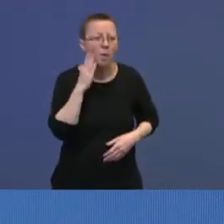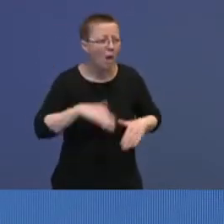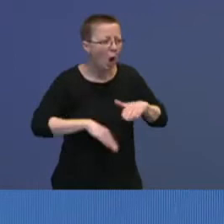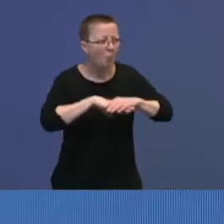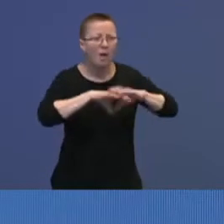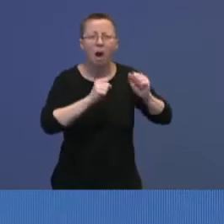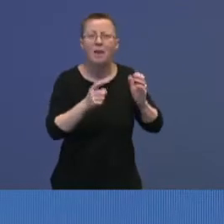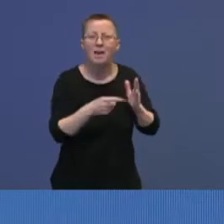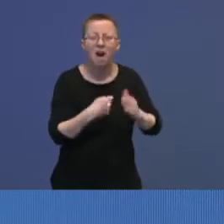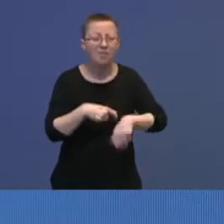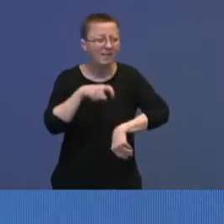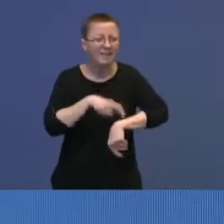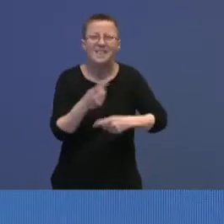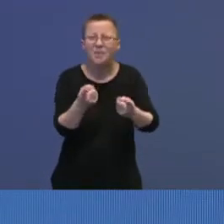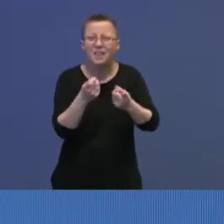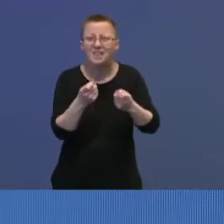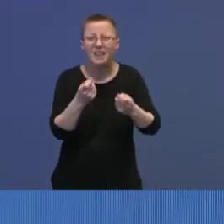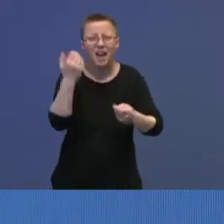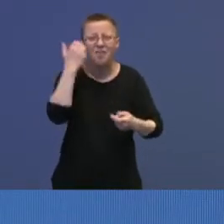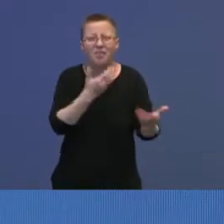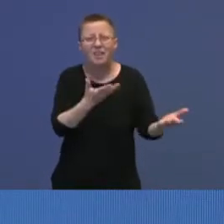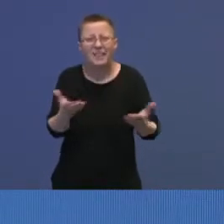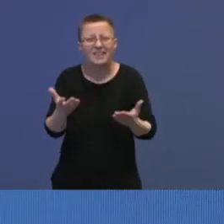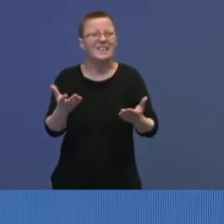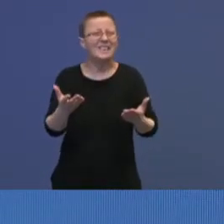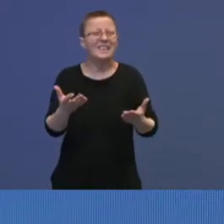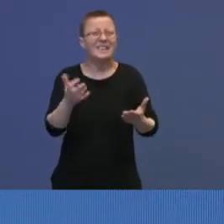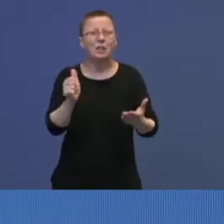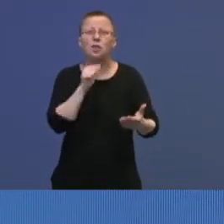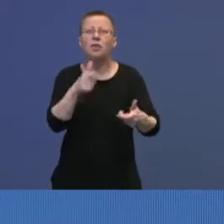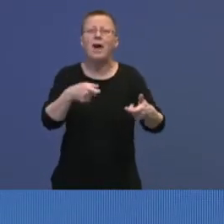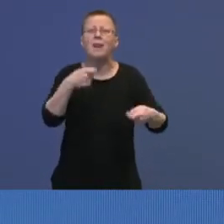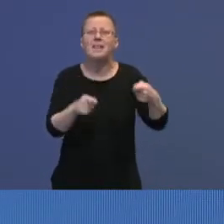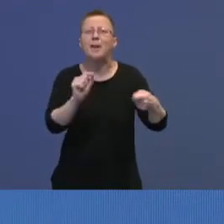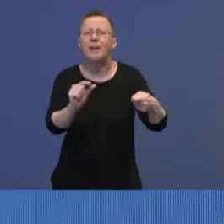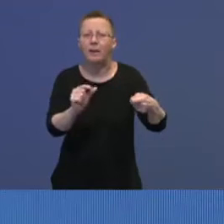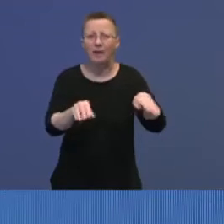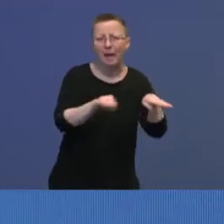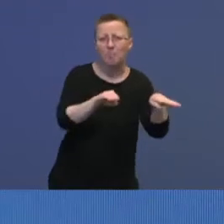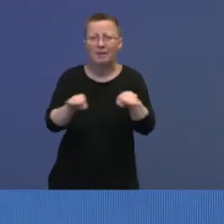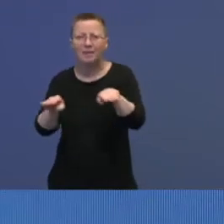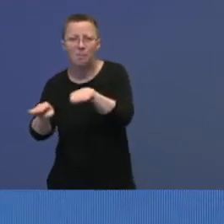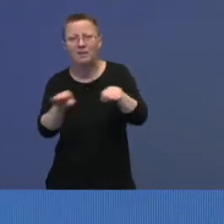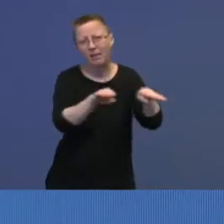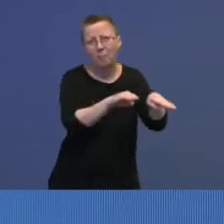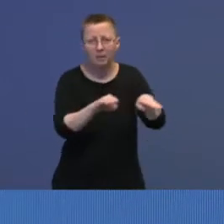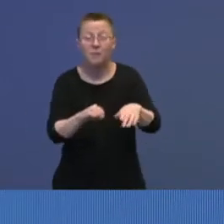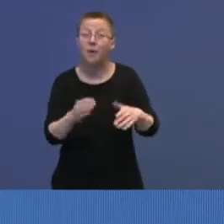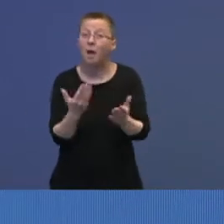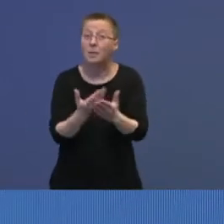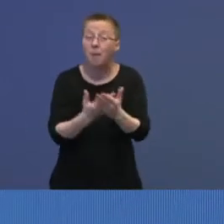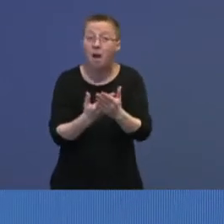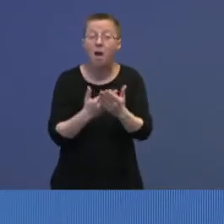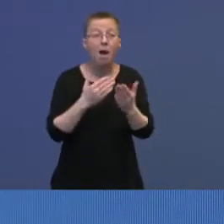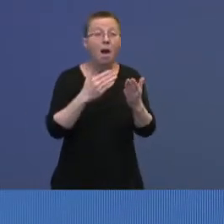alle krav, eller tidsfrister i ulike velferdstjenester, om det kan stå seg. Og vi må tilpasse litt, være mer fleksible. For eksempel